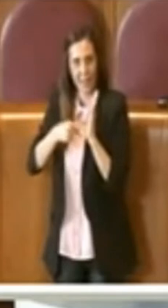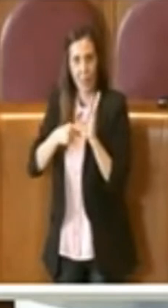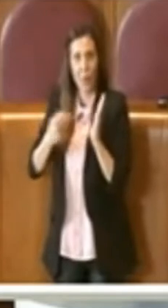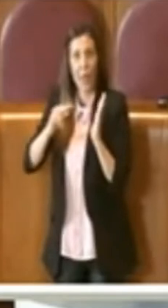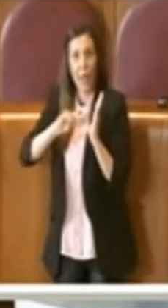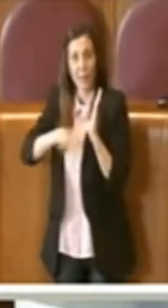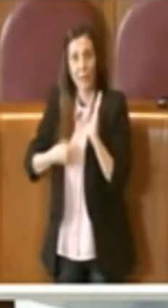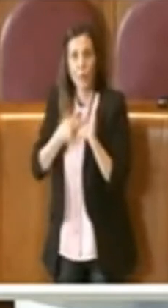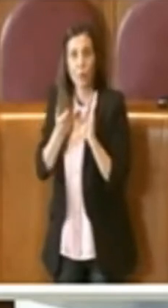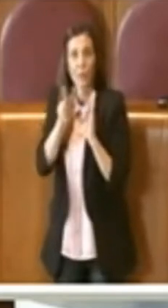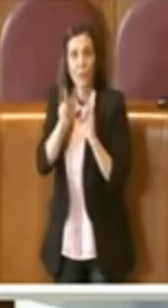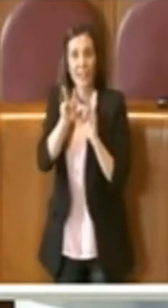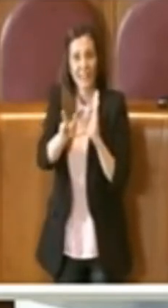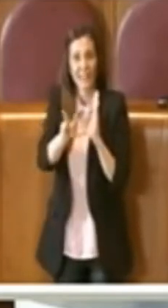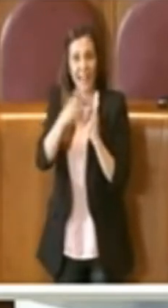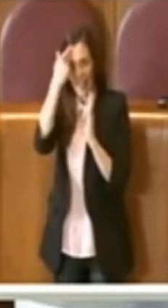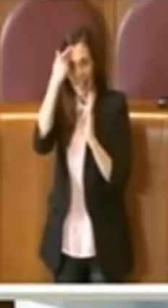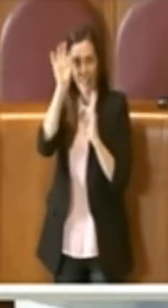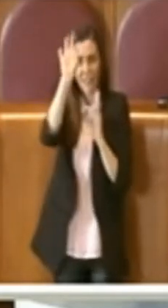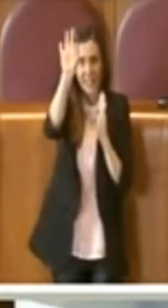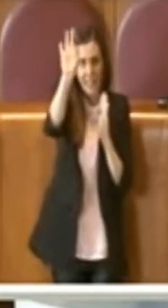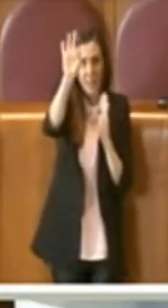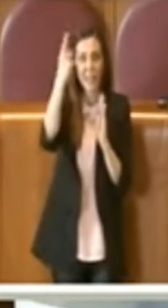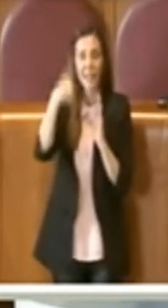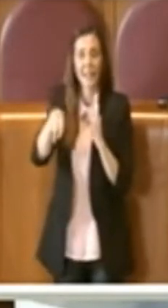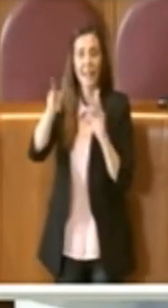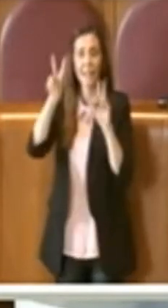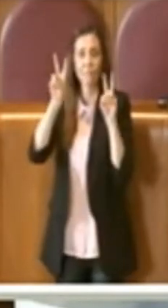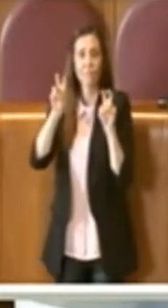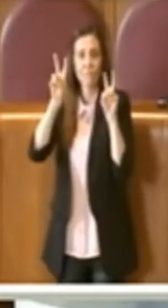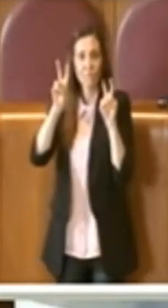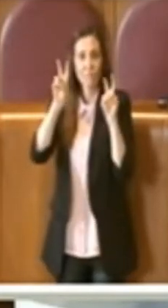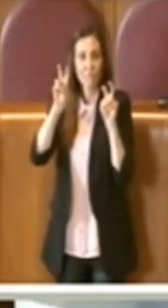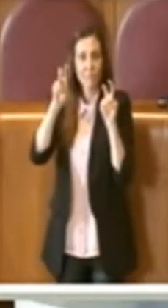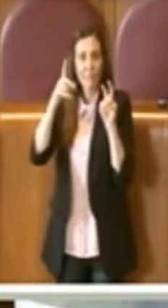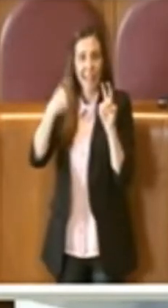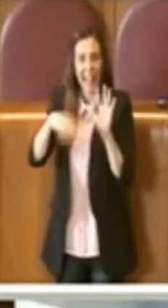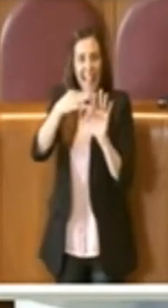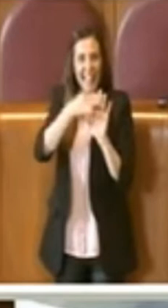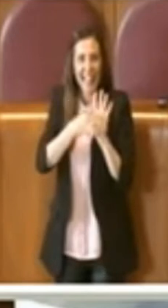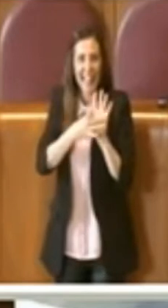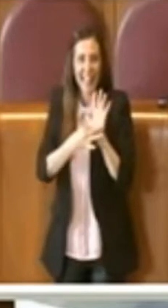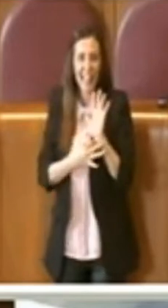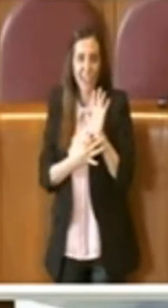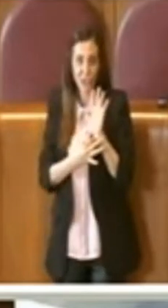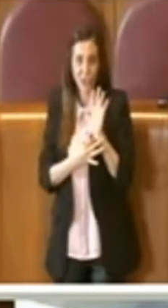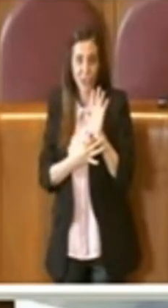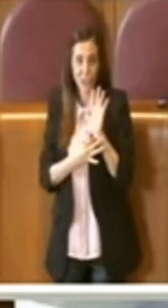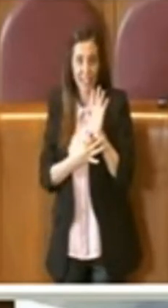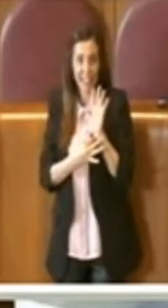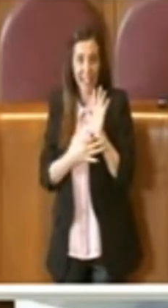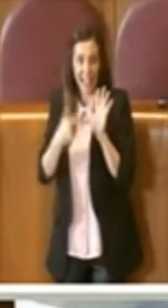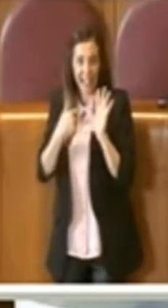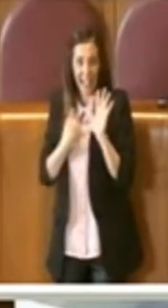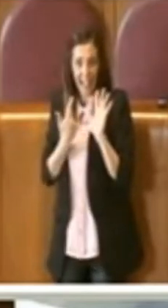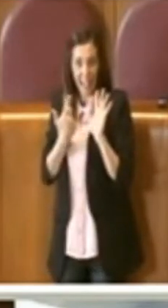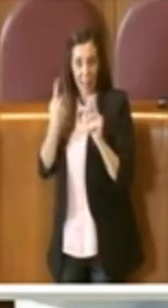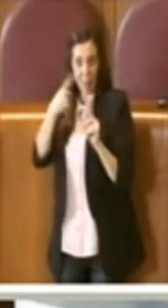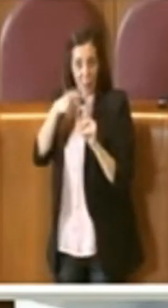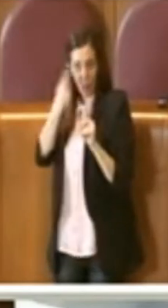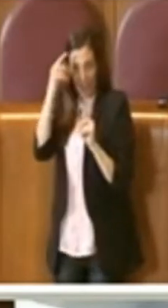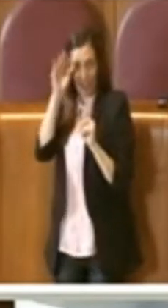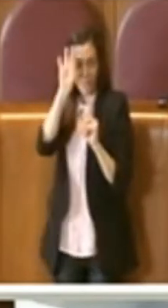'emendamento 23 si riferisce al titolo nell'indice e quindi faccio anche riferimento al